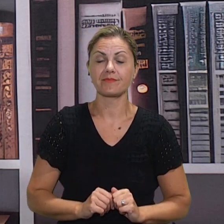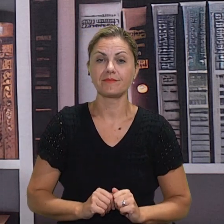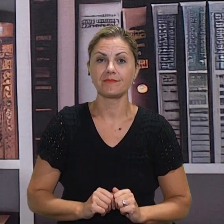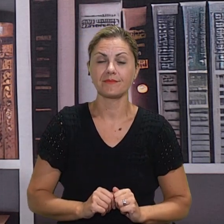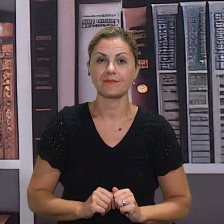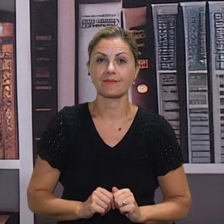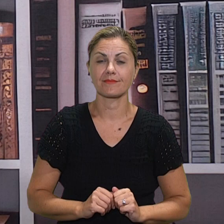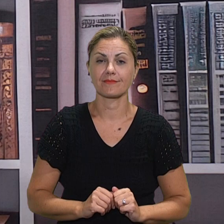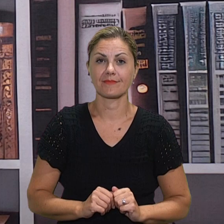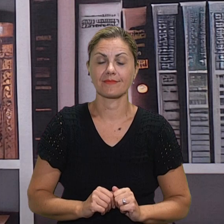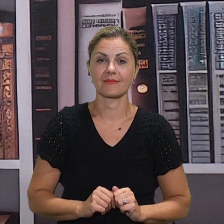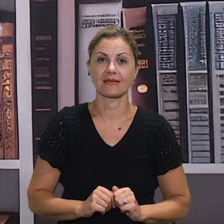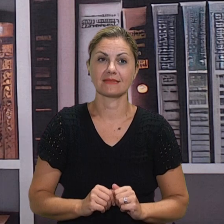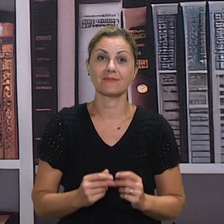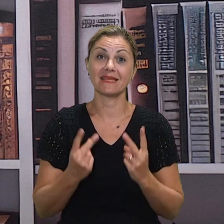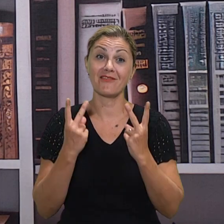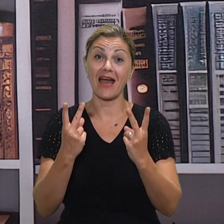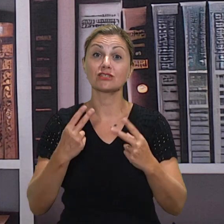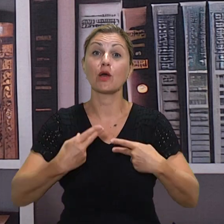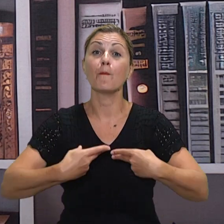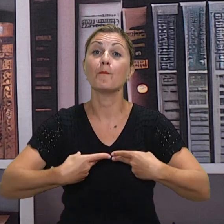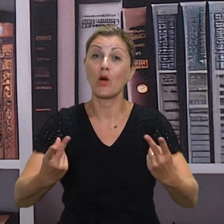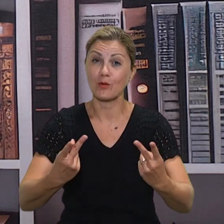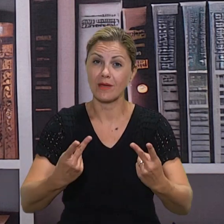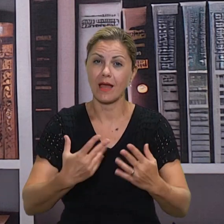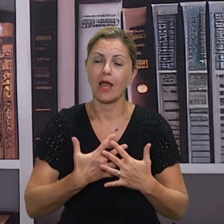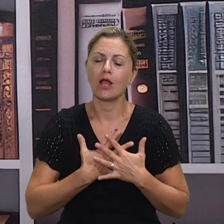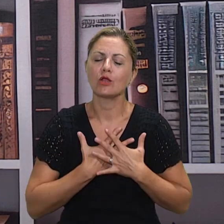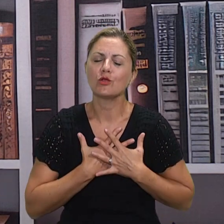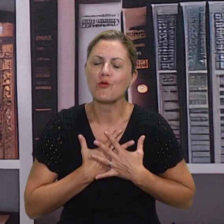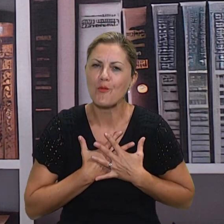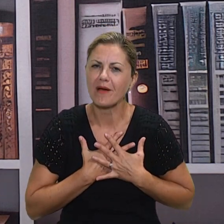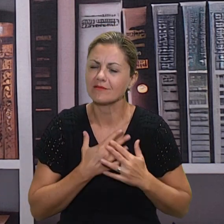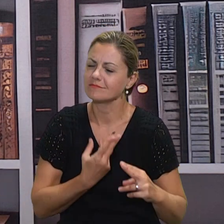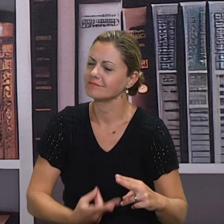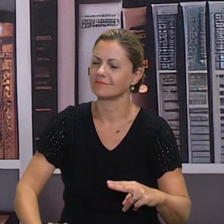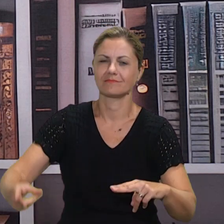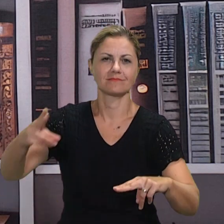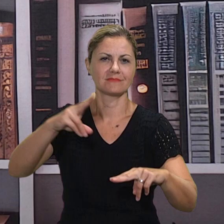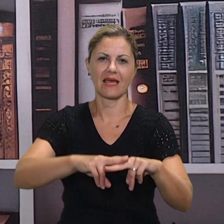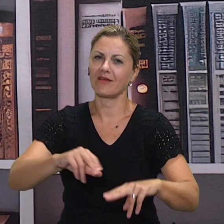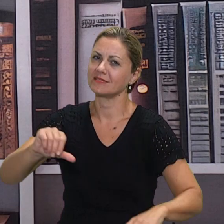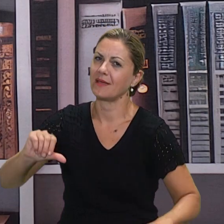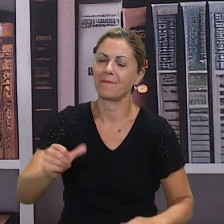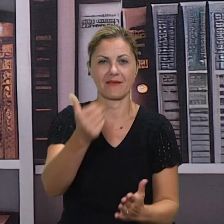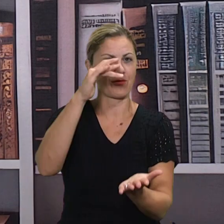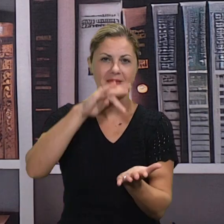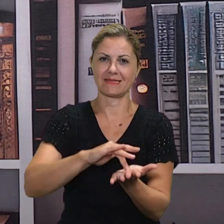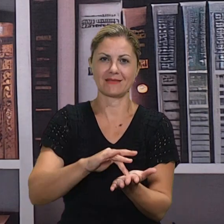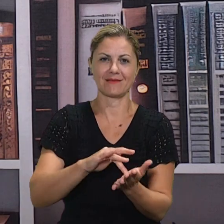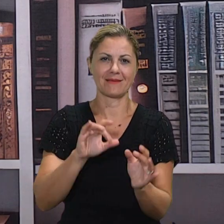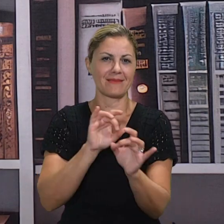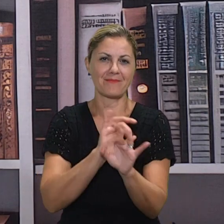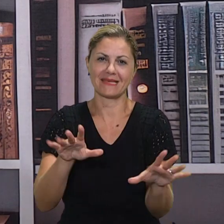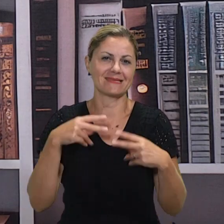svojim učenicima i što zapravo moto svake moje generacije je da je ljubav najjače oružje. I ako se toga drže onda